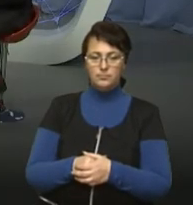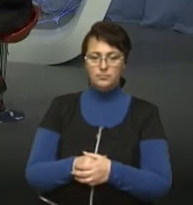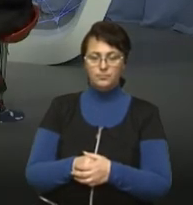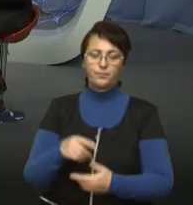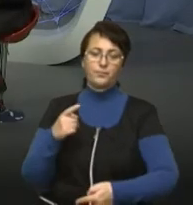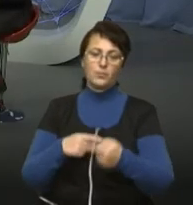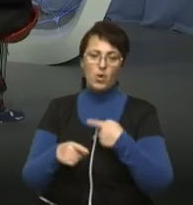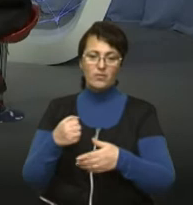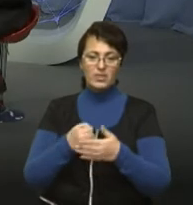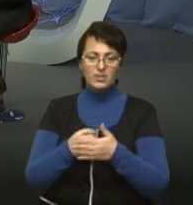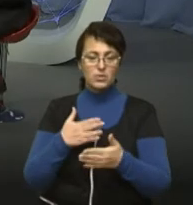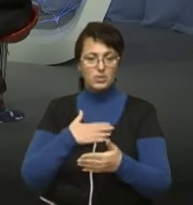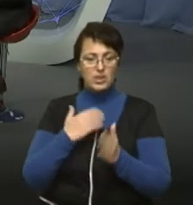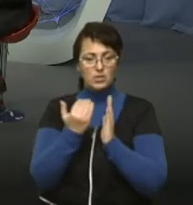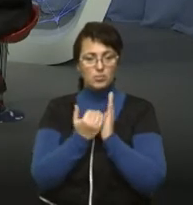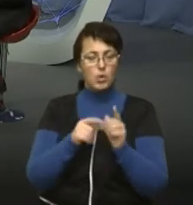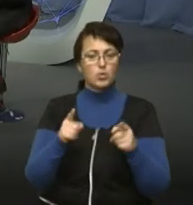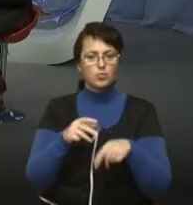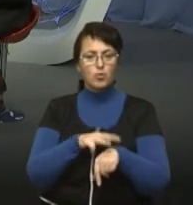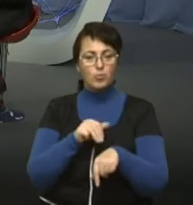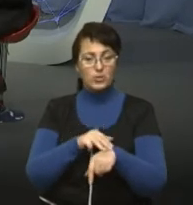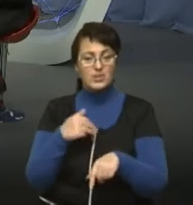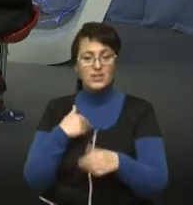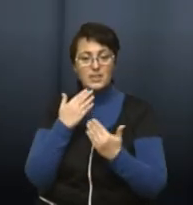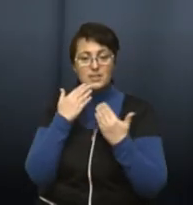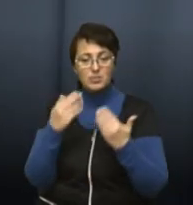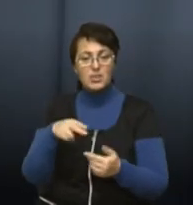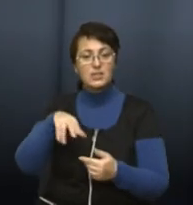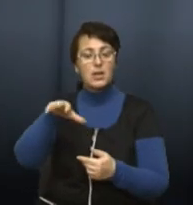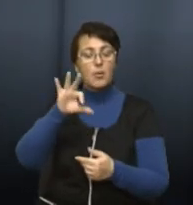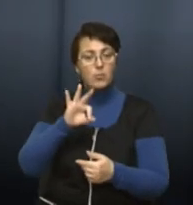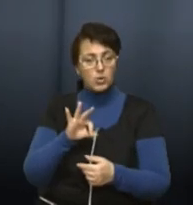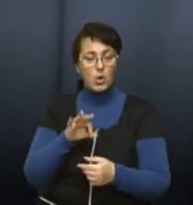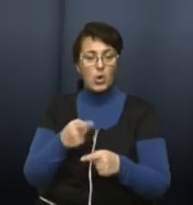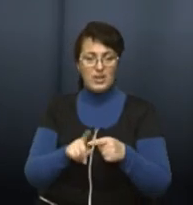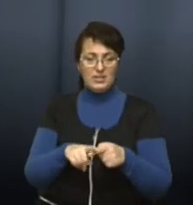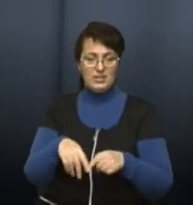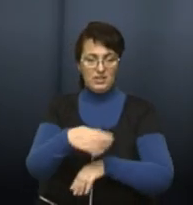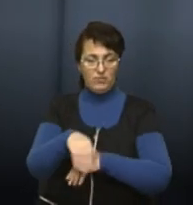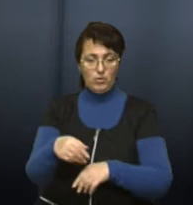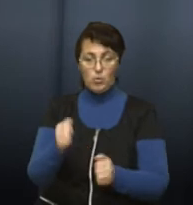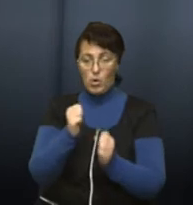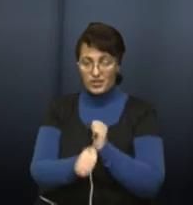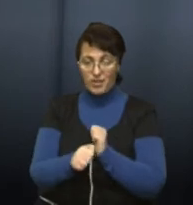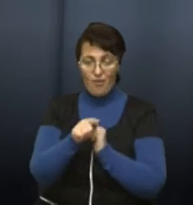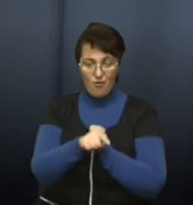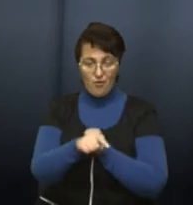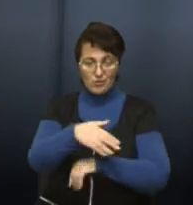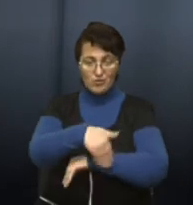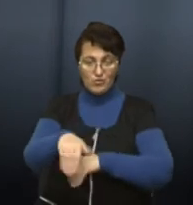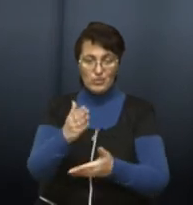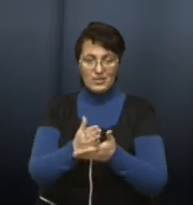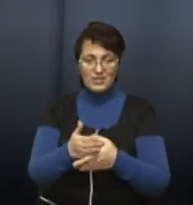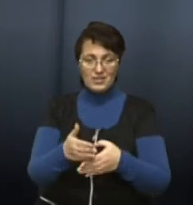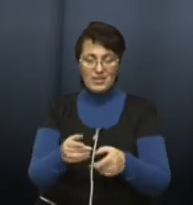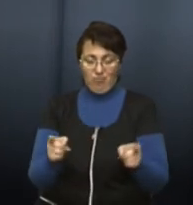Повертаємося до нашого ефіру. Орест, чому поліцейських я запитав саме за ці вулиці? Тому що практично на кожній з них є виділені якісь межі